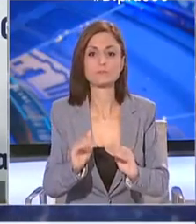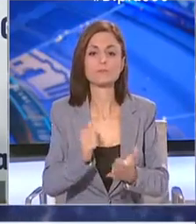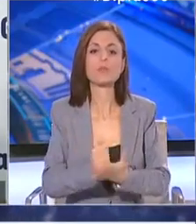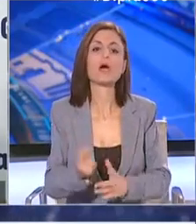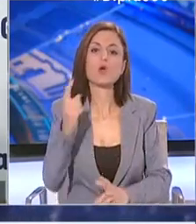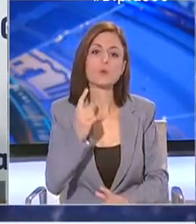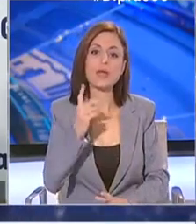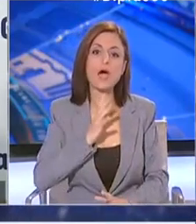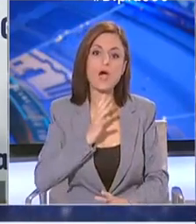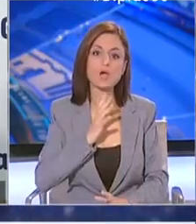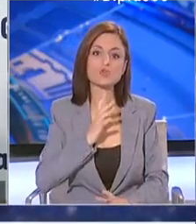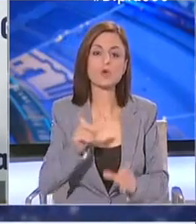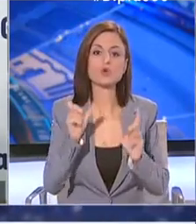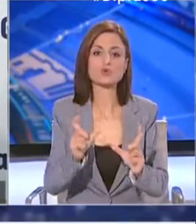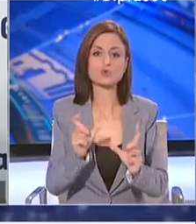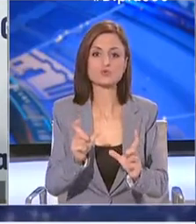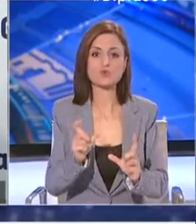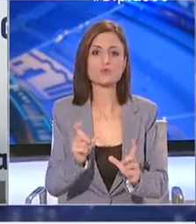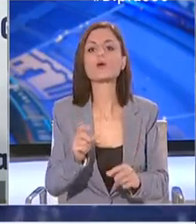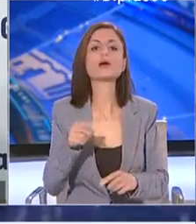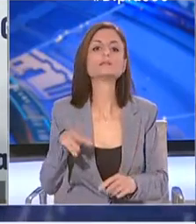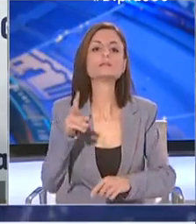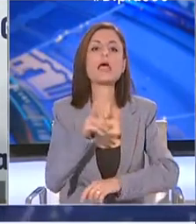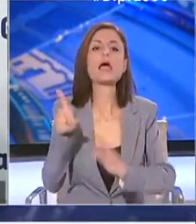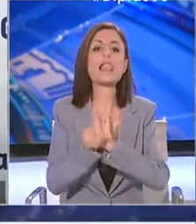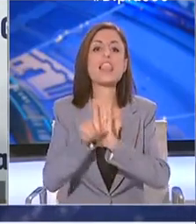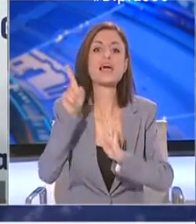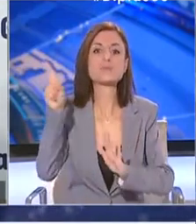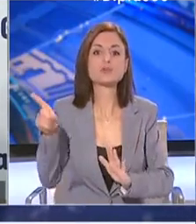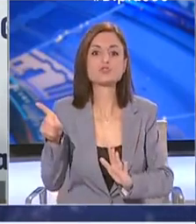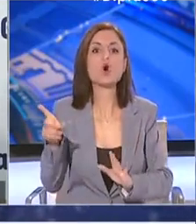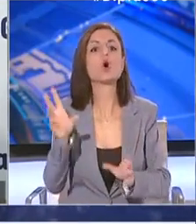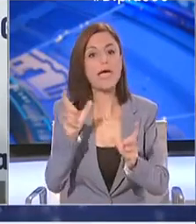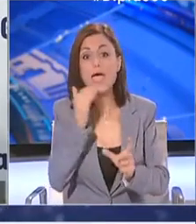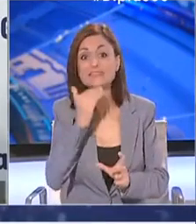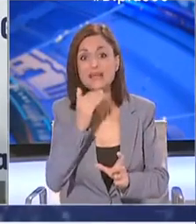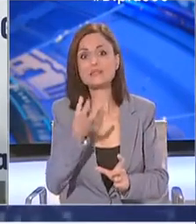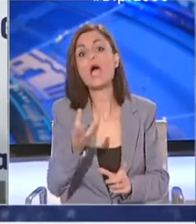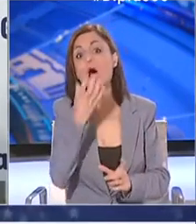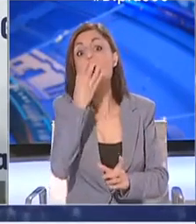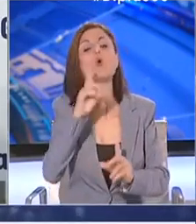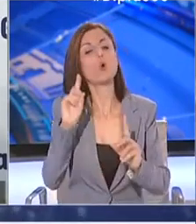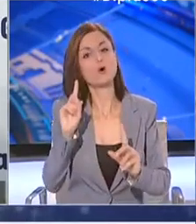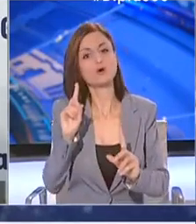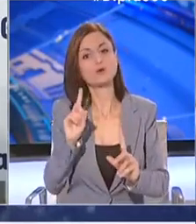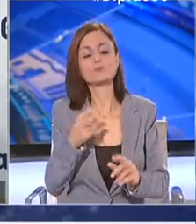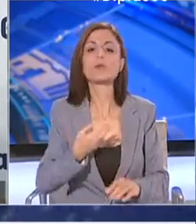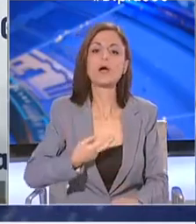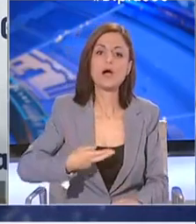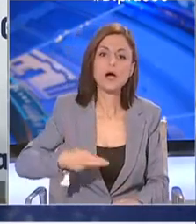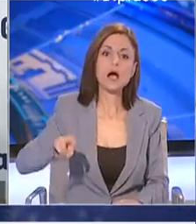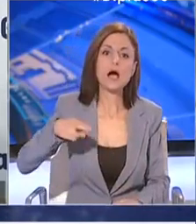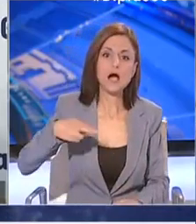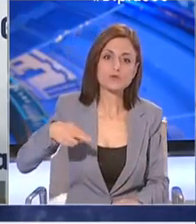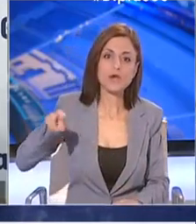ένα άτομο νοσηλεύεται στην μέθλε μεσού χωρίς να είναι διασωρινωμένο. Με την άρξη των σοβαρών